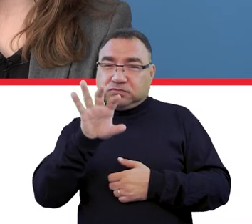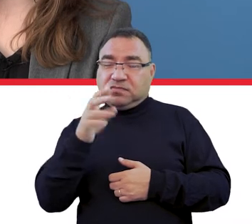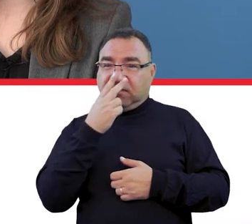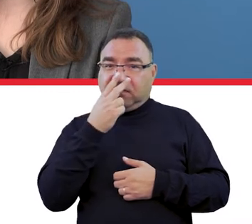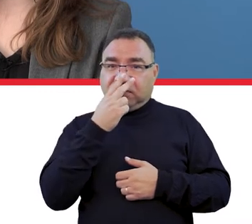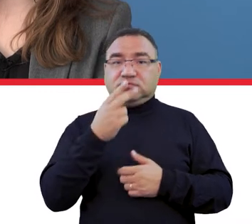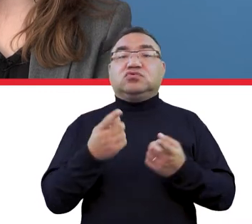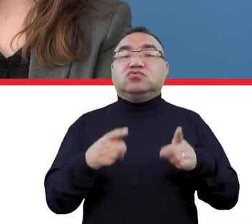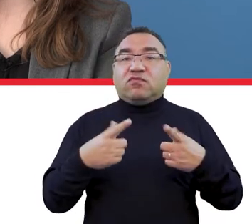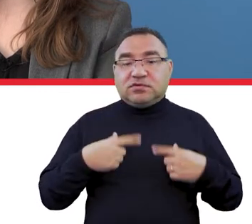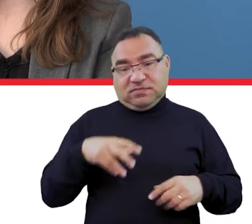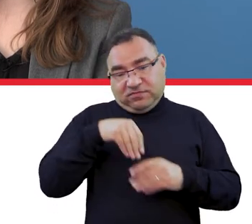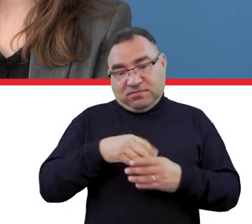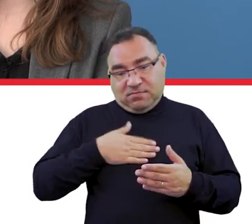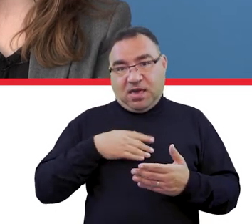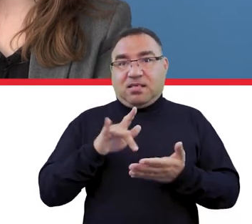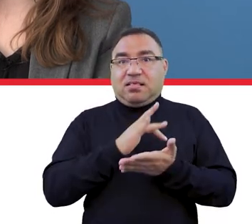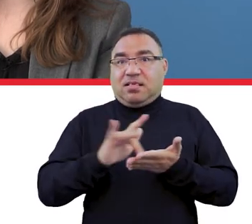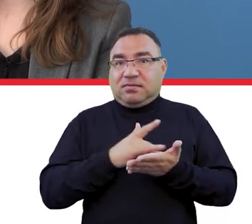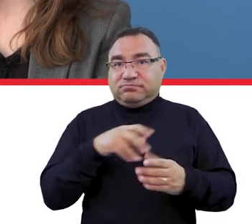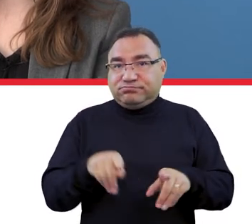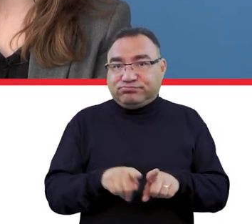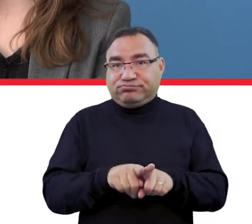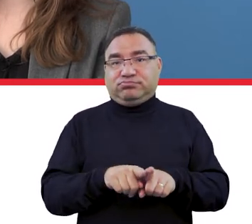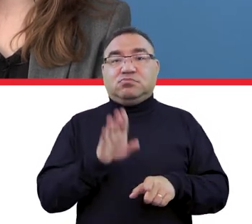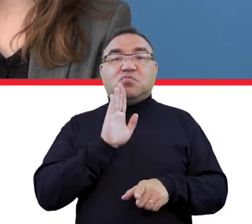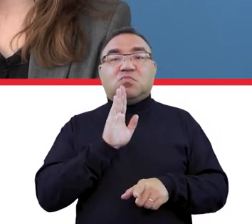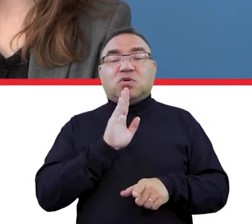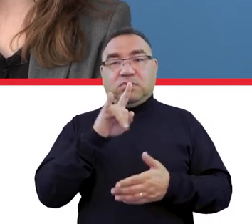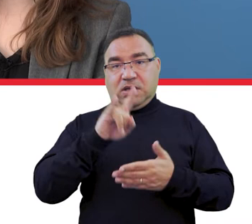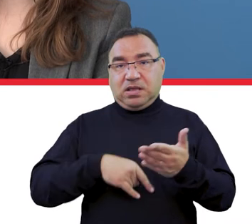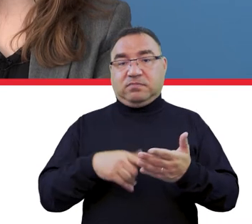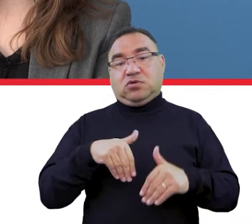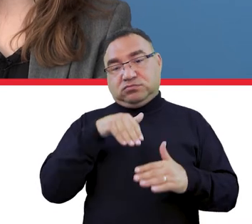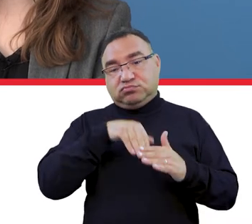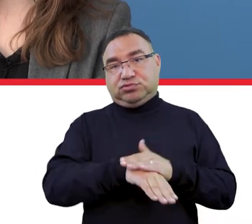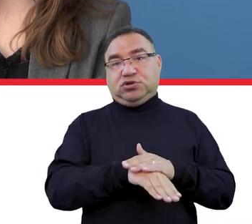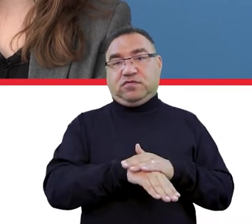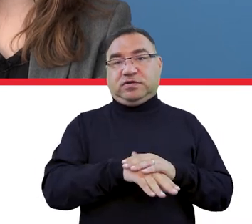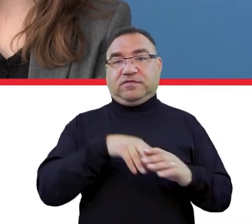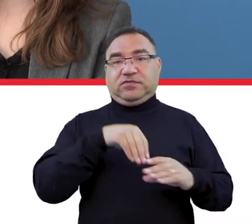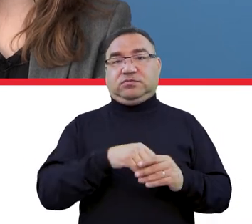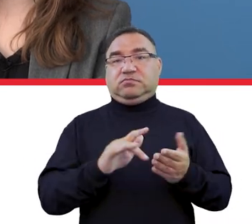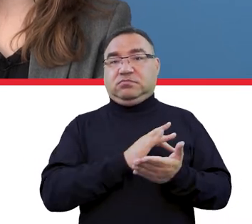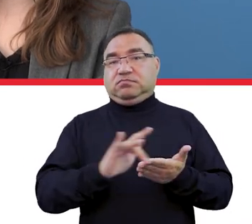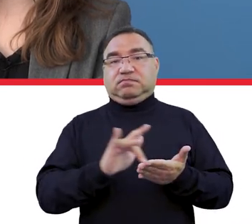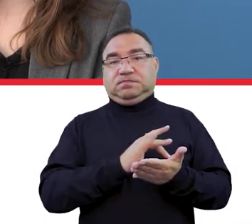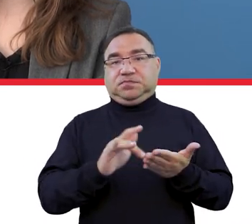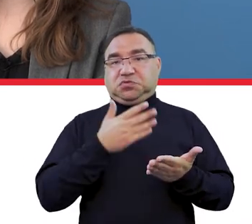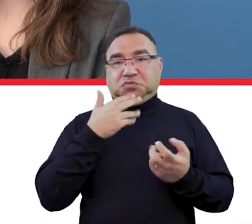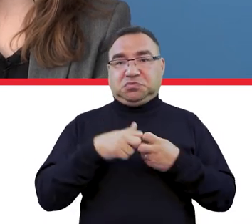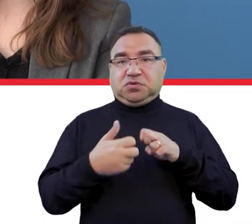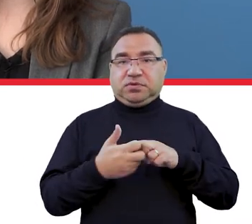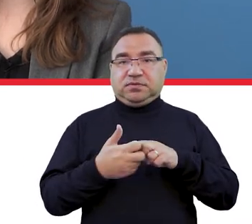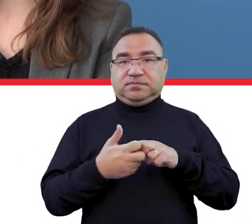dowody osobiste szczególnie. I to są dokumenty, które mogą być przechowywane na urządzeniach mobilnych, tak